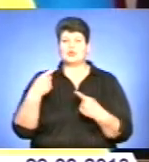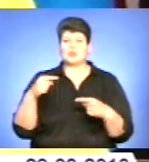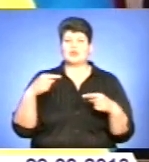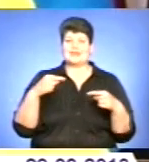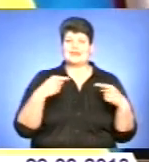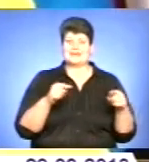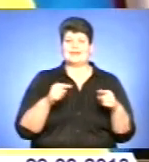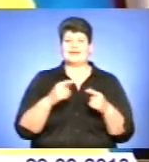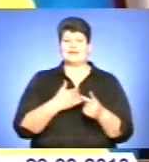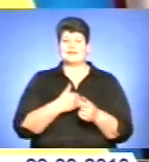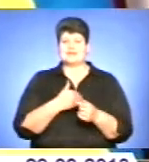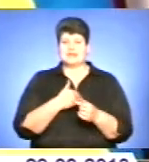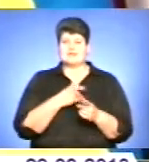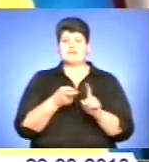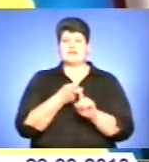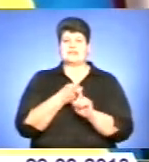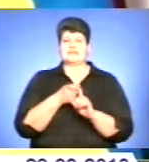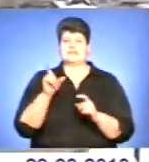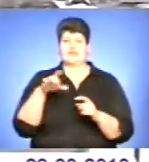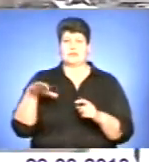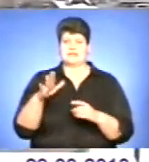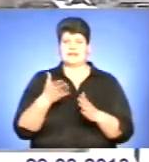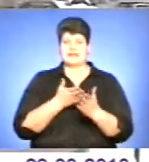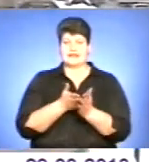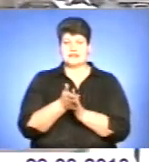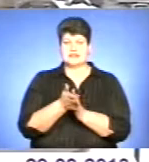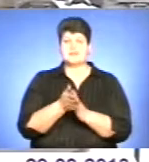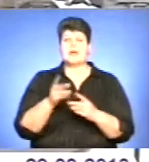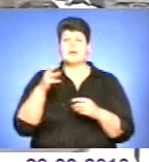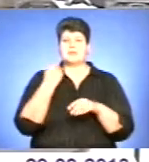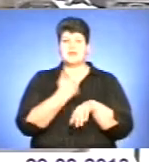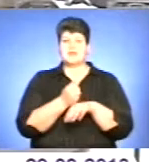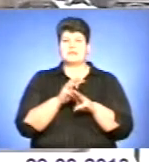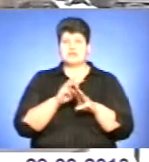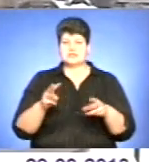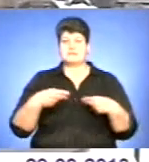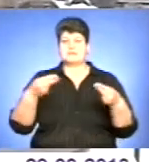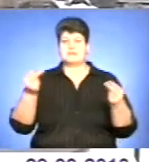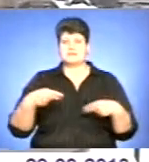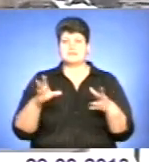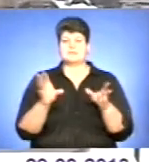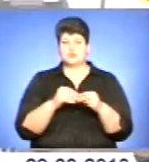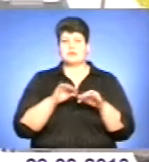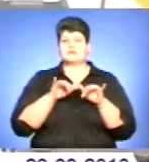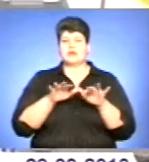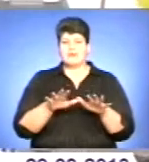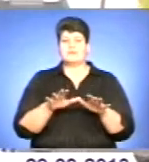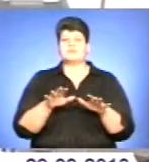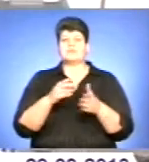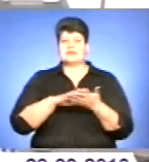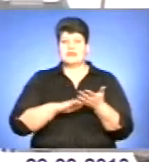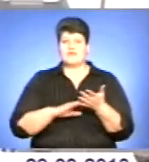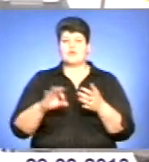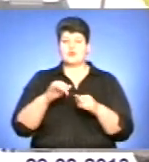ініціативи, зв'язані з європейською інтеграцією. Прем'єр-міністри двох країн підписали спільну заяву про розвиток автодорожніх контрольно